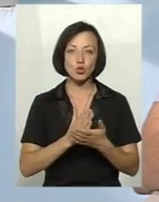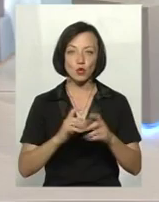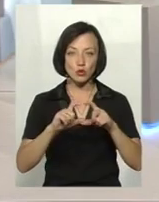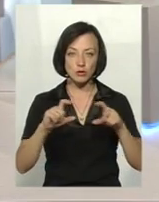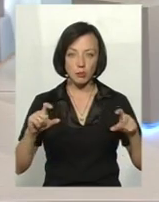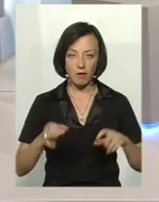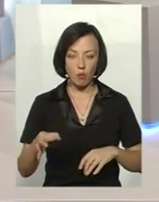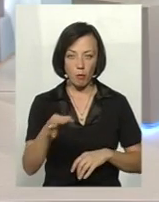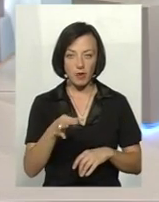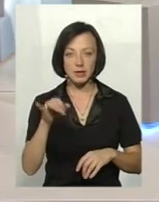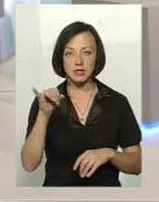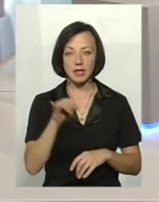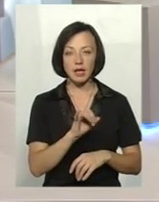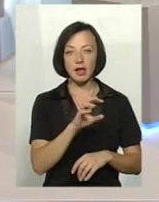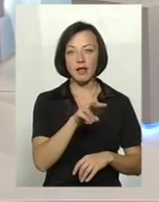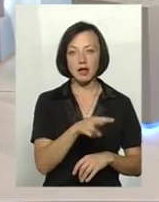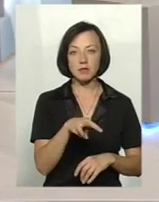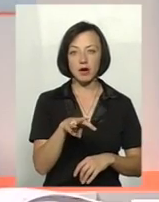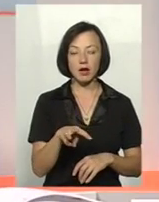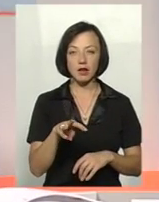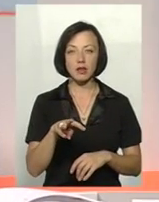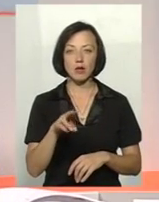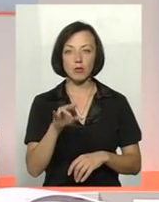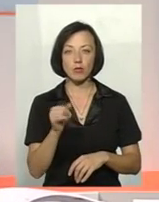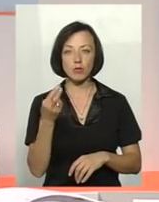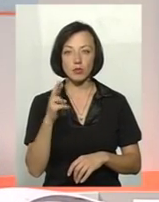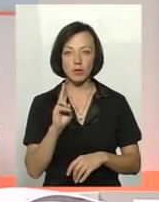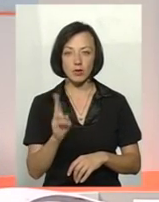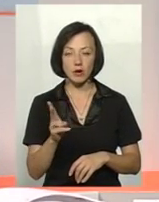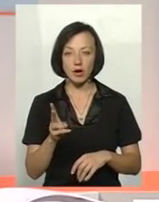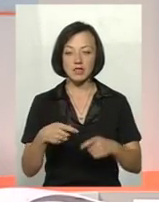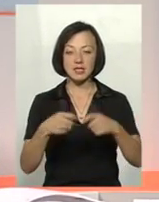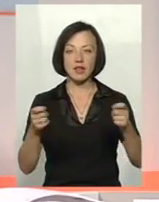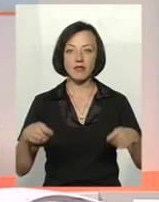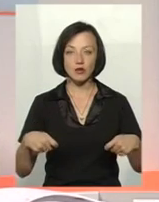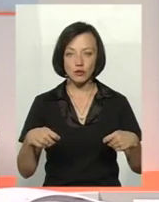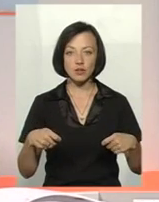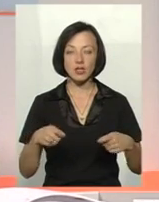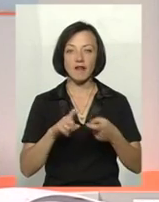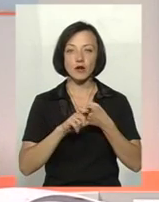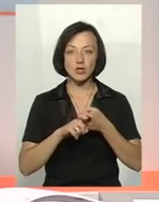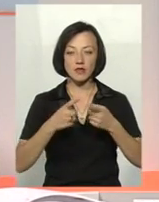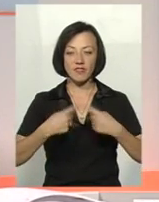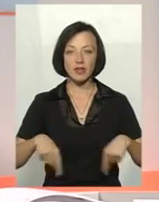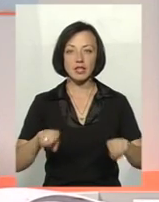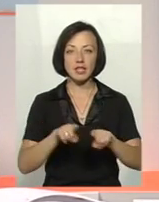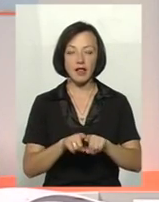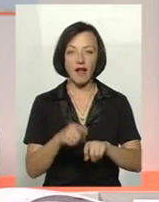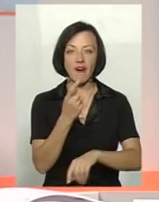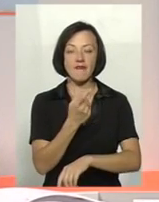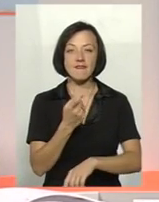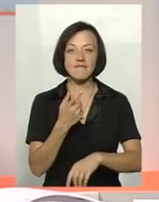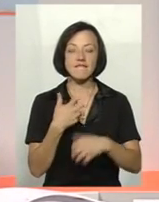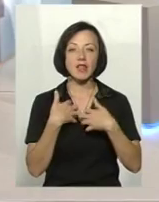та Леся Михайльна Путято, завідувач вірусологічним відділенням Хмельницької державної регіональної лабораторії ветеринарної медицини.